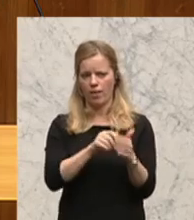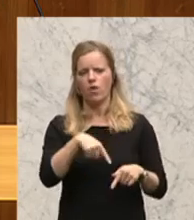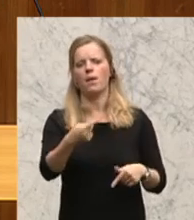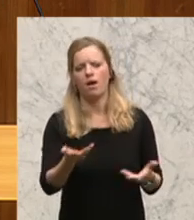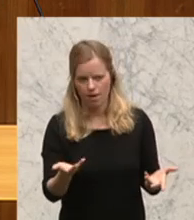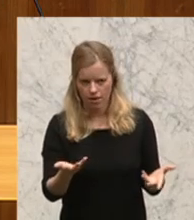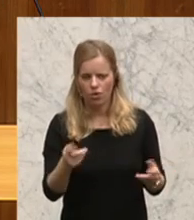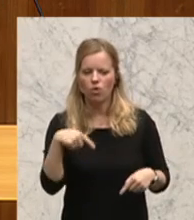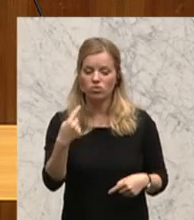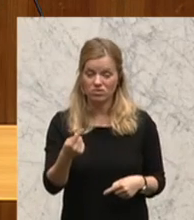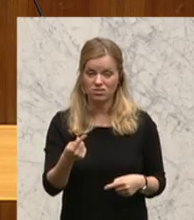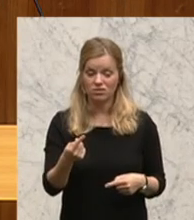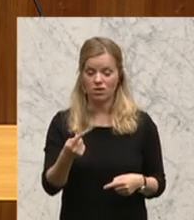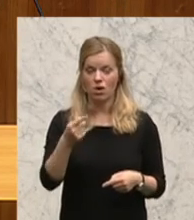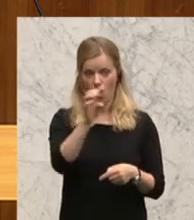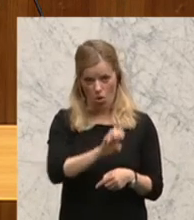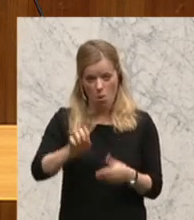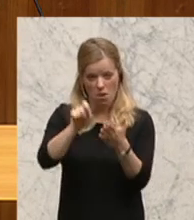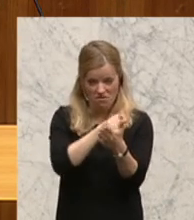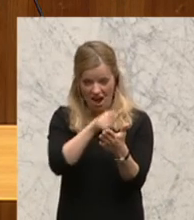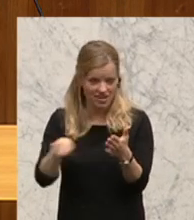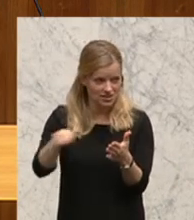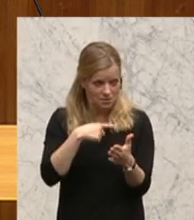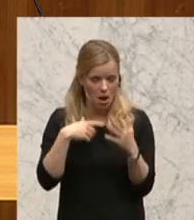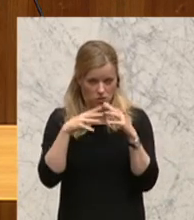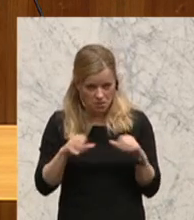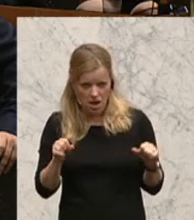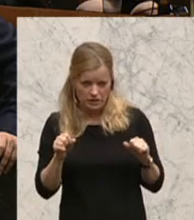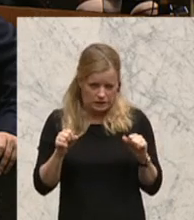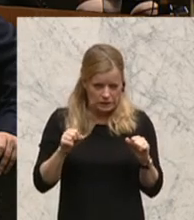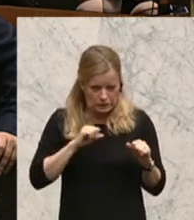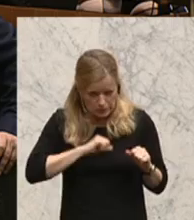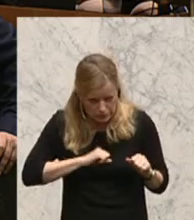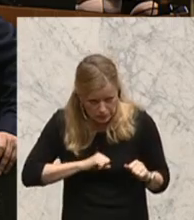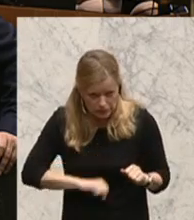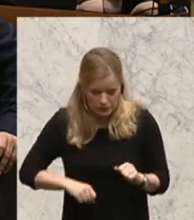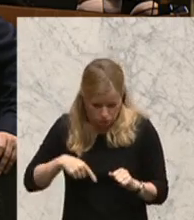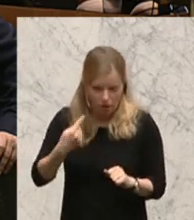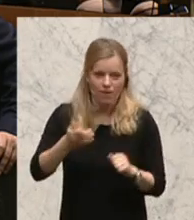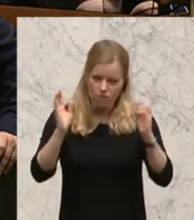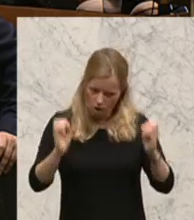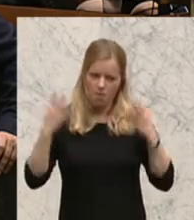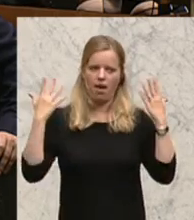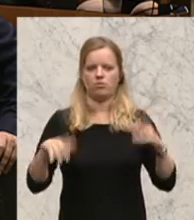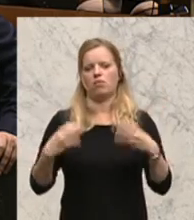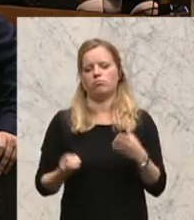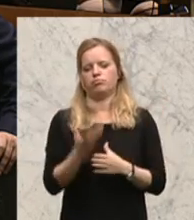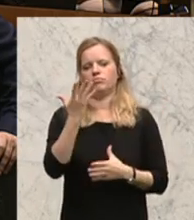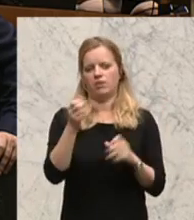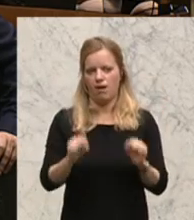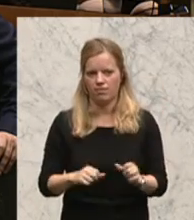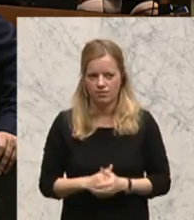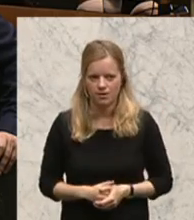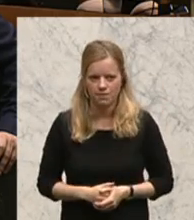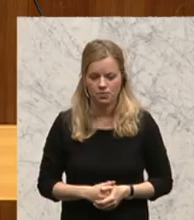Europawahlen tauchen wir noch durch, dann enttäuschen. Und ich wünsche mir, dass diese Diskussion auch mit unserem Protest